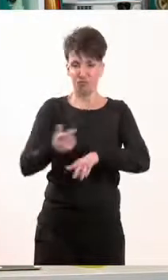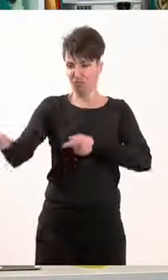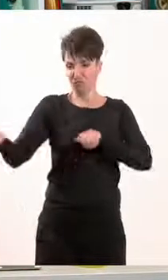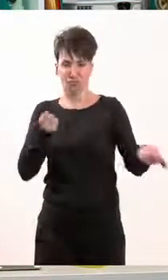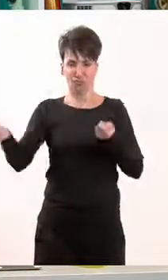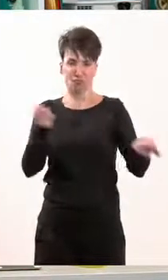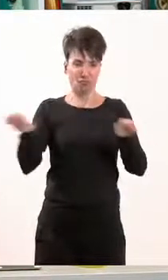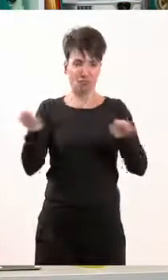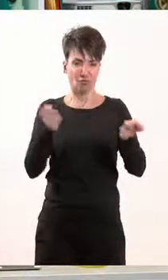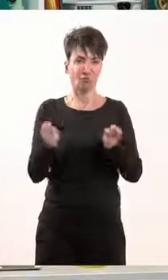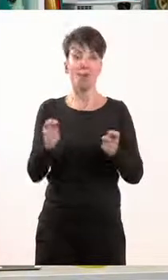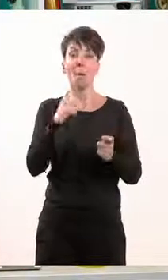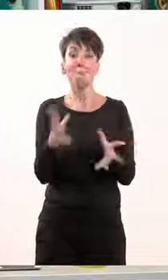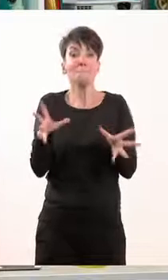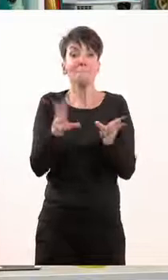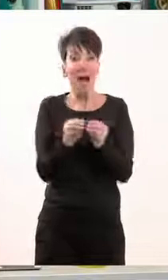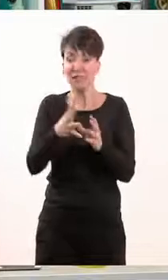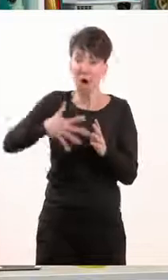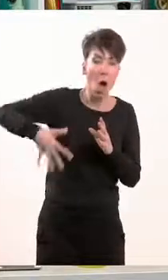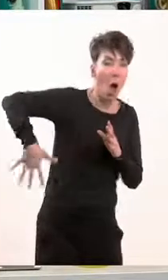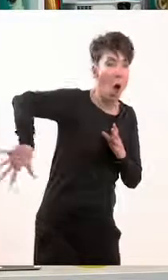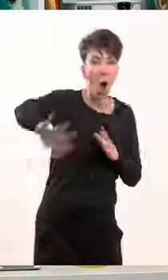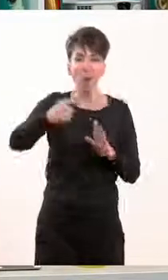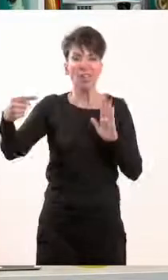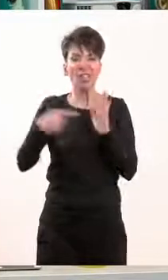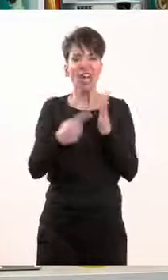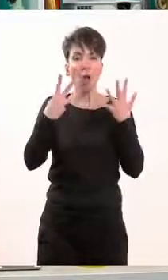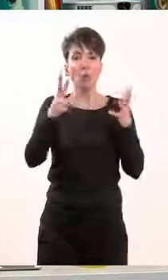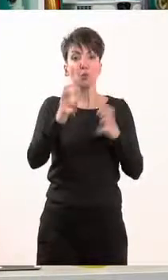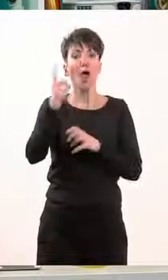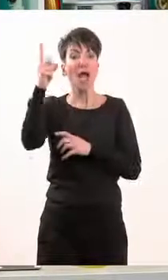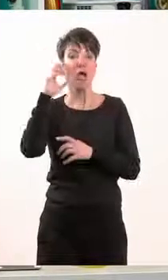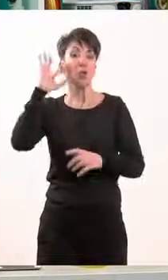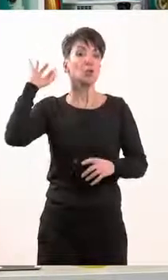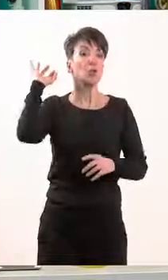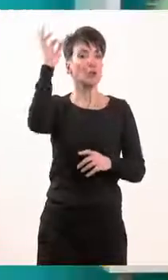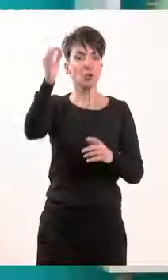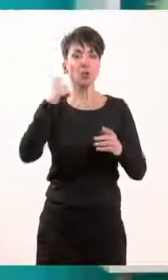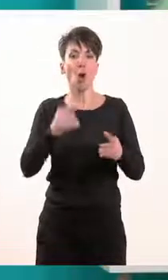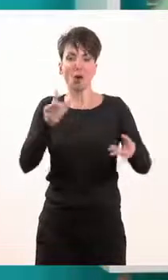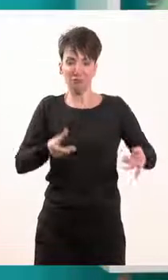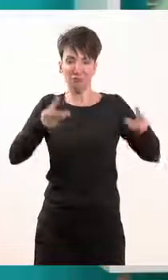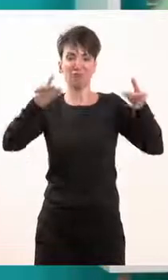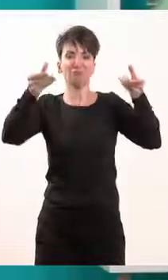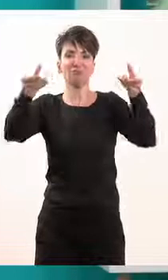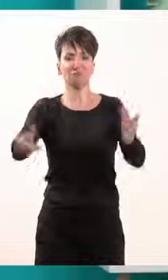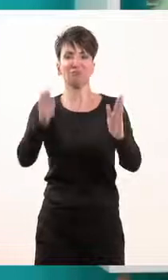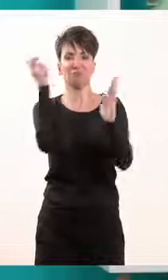συνετέλεσε ο Μακρυγιάννης, μαζί με το υπόλοιπο λαϊκό κίνημα, για την παραχώρηση συντάγματος, το